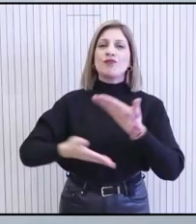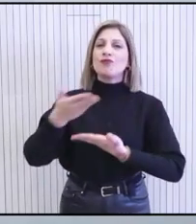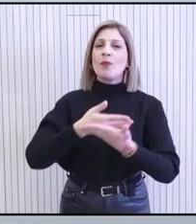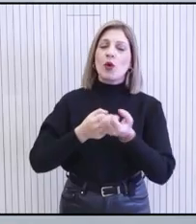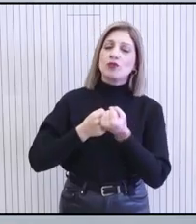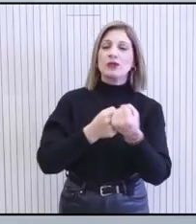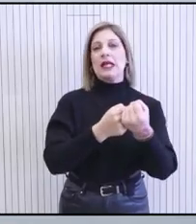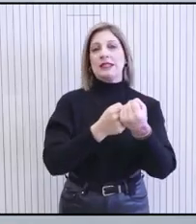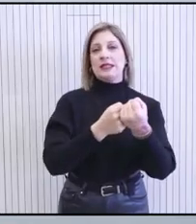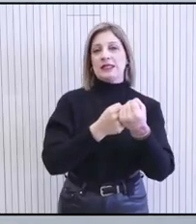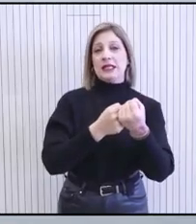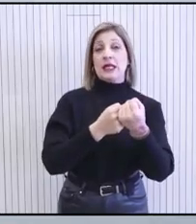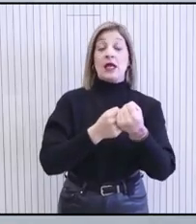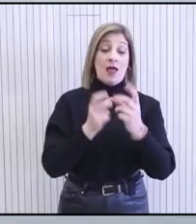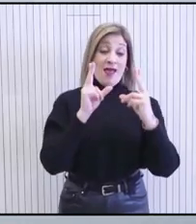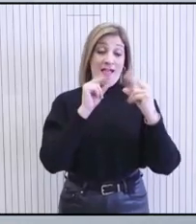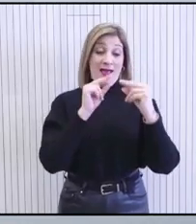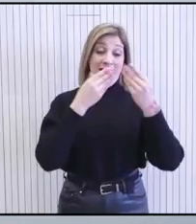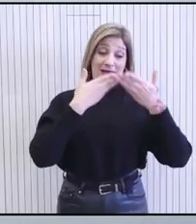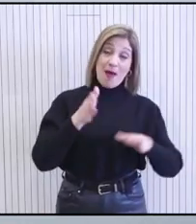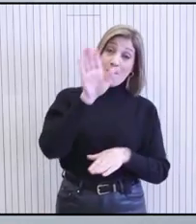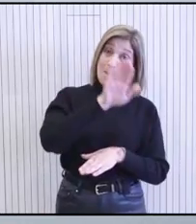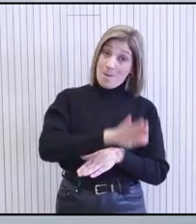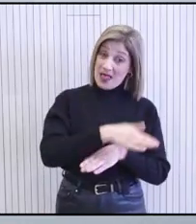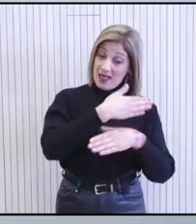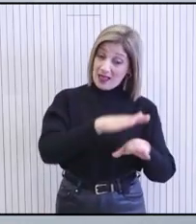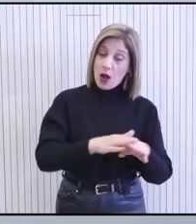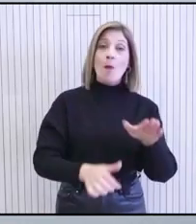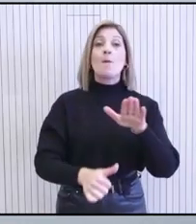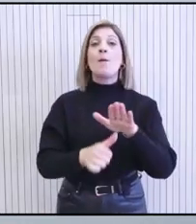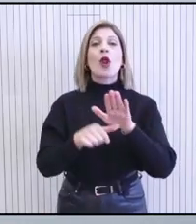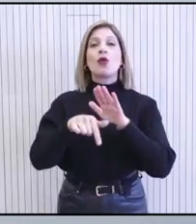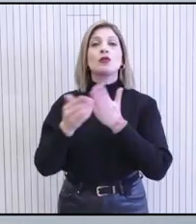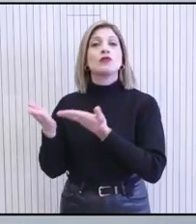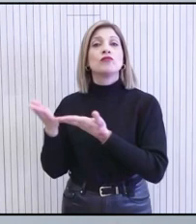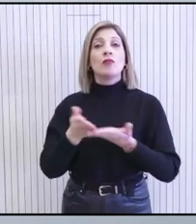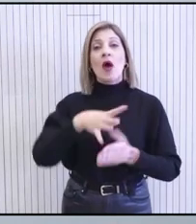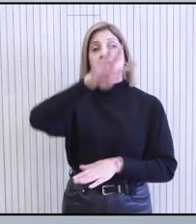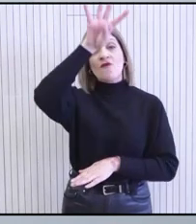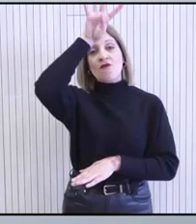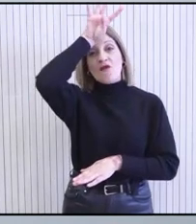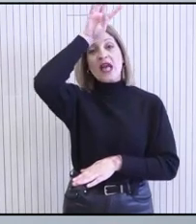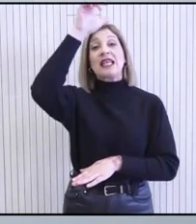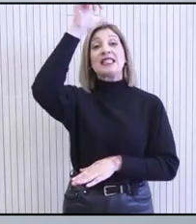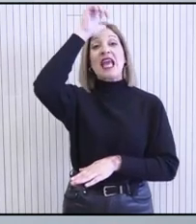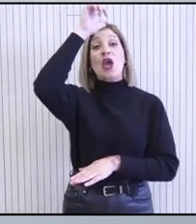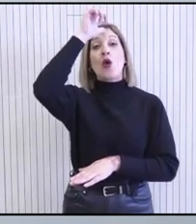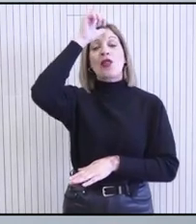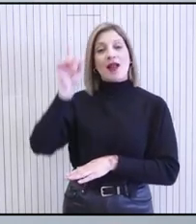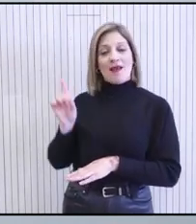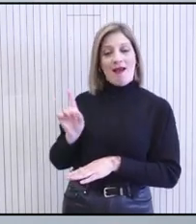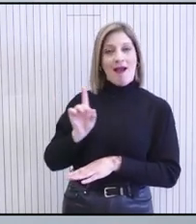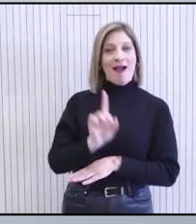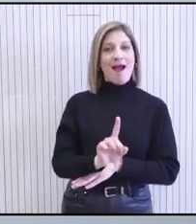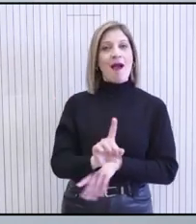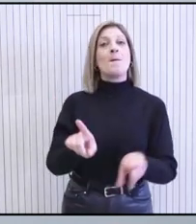Μετά την διακυβερνητική Σύνοδο, ο Πρόεδρος της Δημοκρατίας θα αποδεχθεί στο Προεδρικό Μέγαρο τον Βασιλιά της Ιορδανίας, μαζί και μαζί